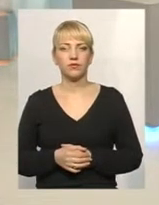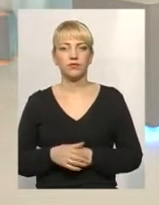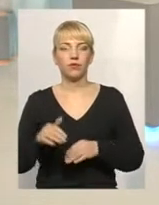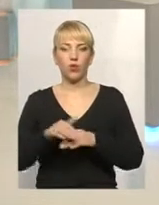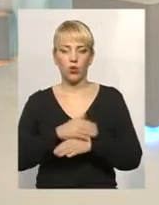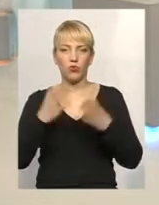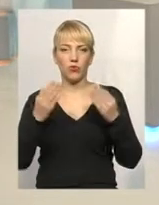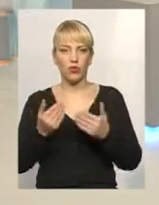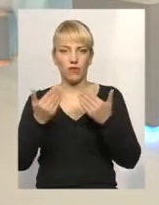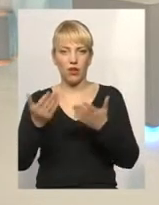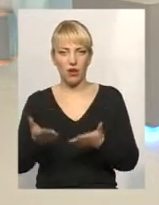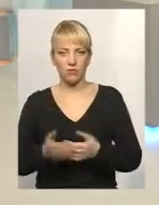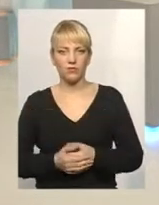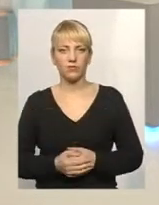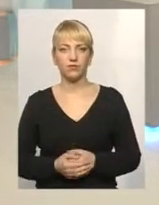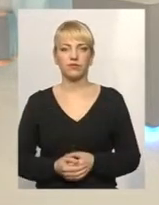Добрий день вам. Добрий день.